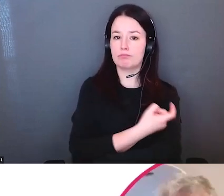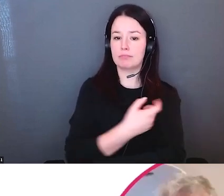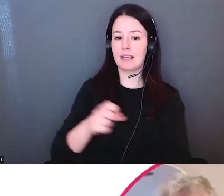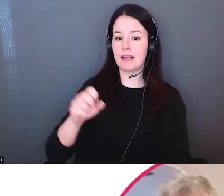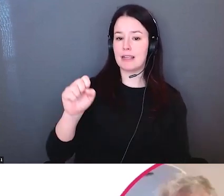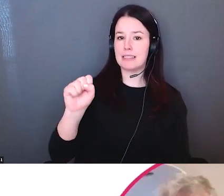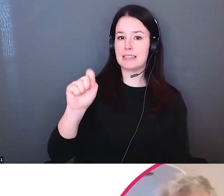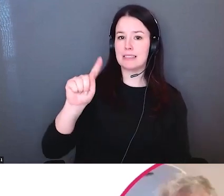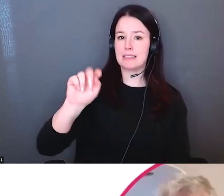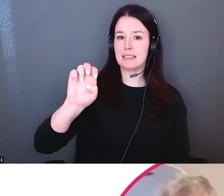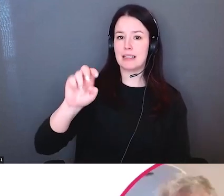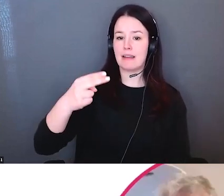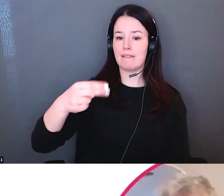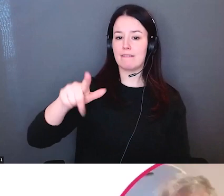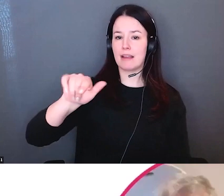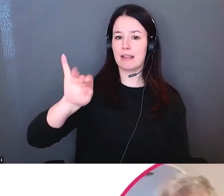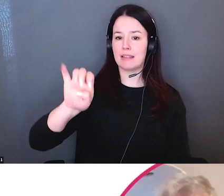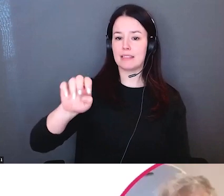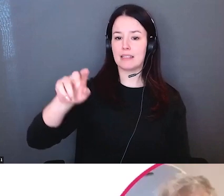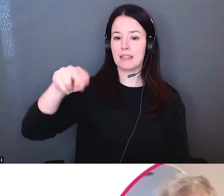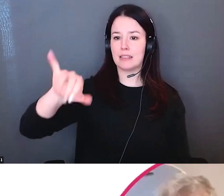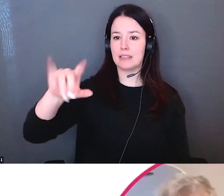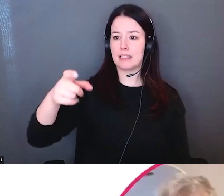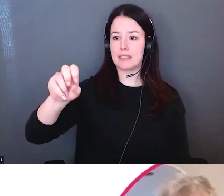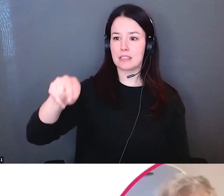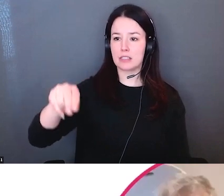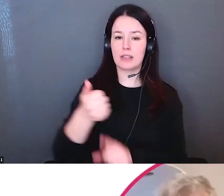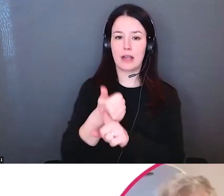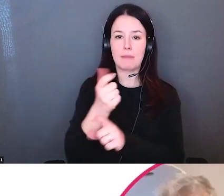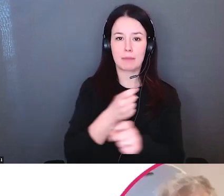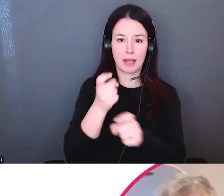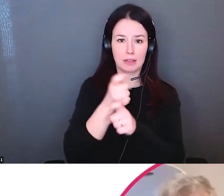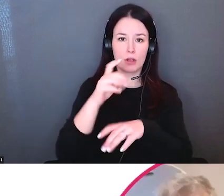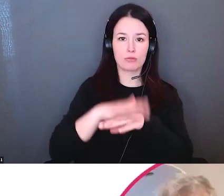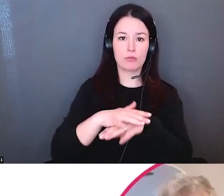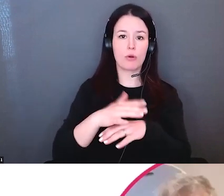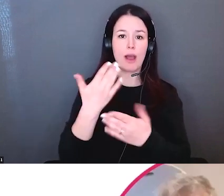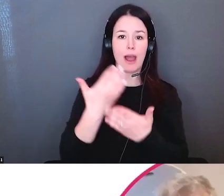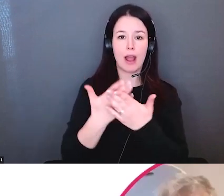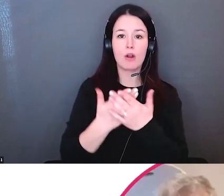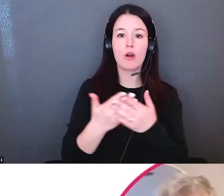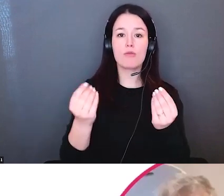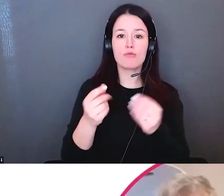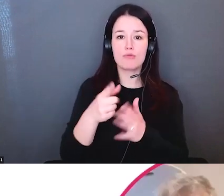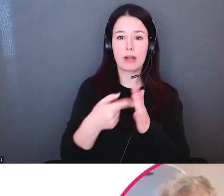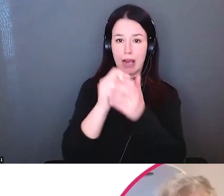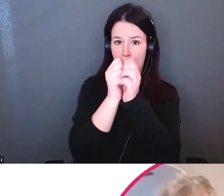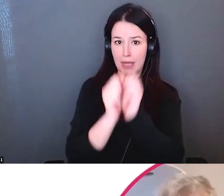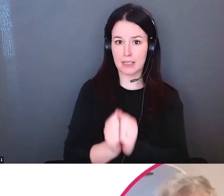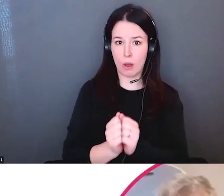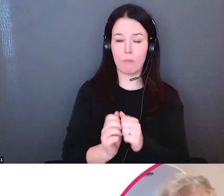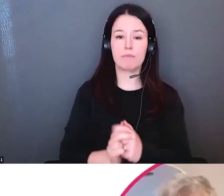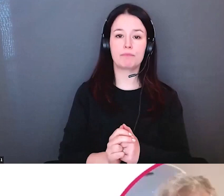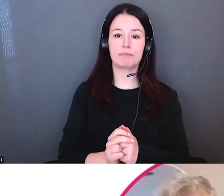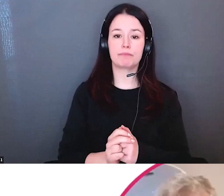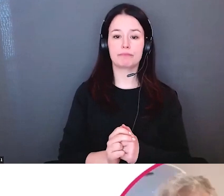directeur exécutif avec le programme pour l'équité, la diversité et l'inclusion.